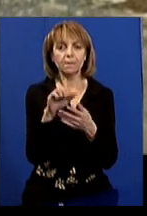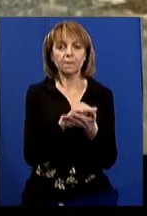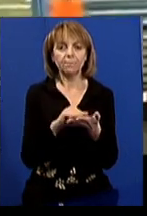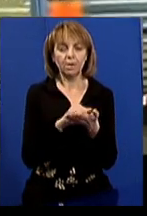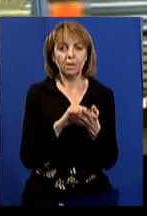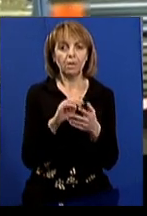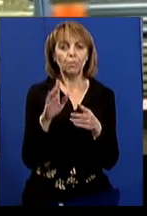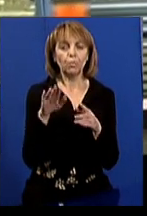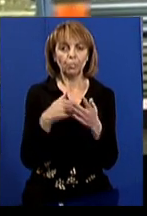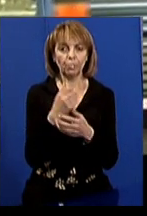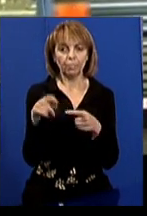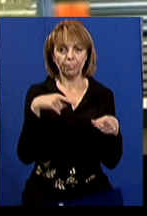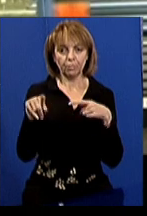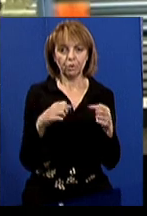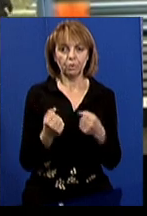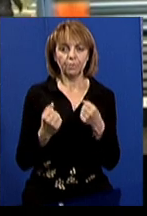відновили, каже Лупандін.